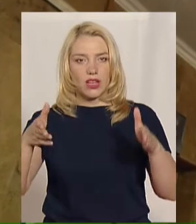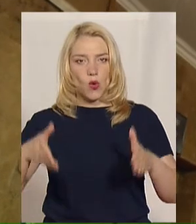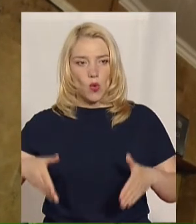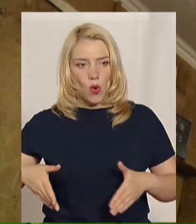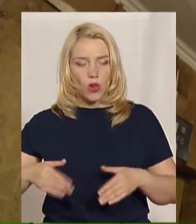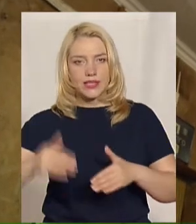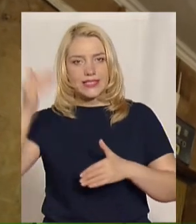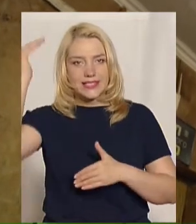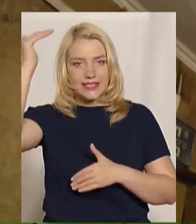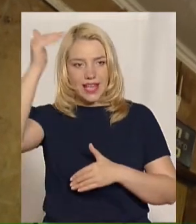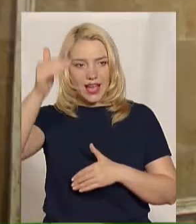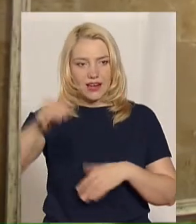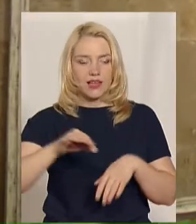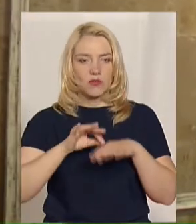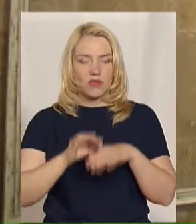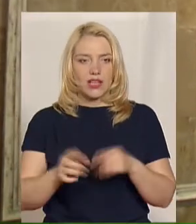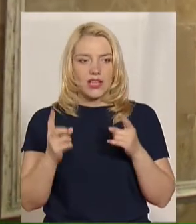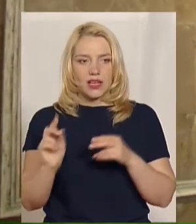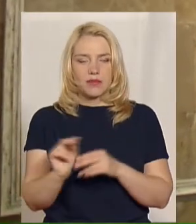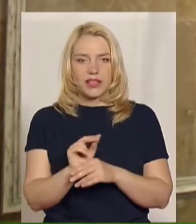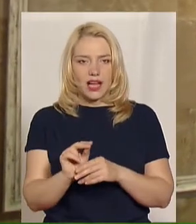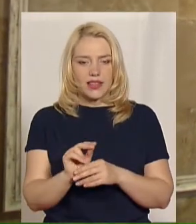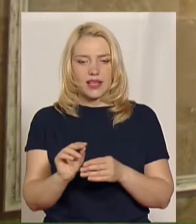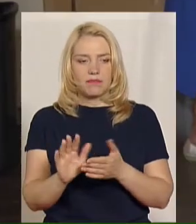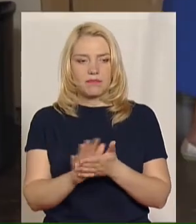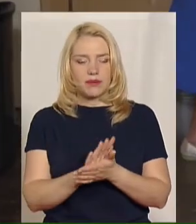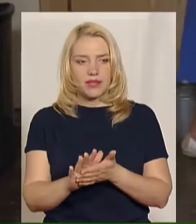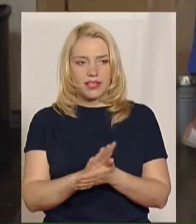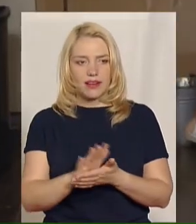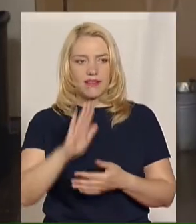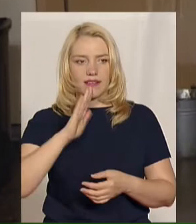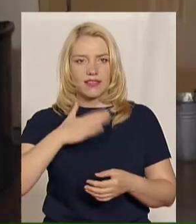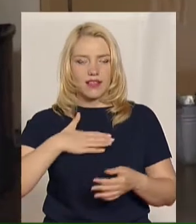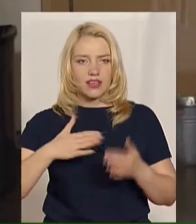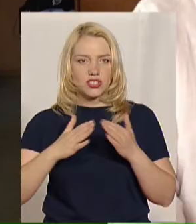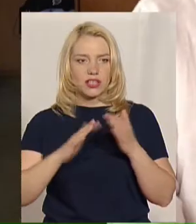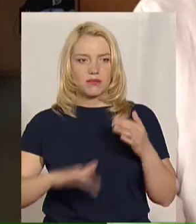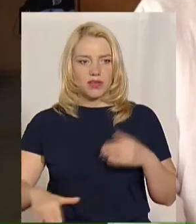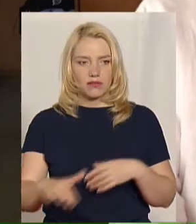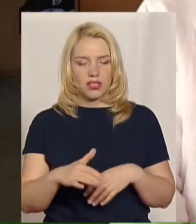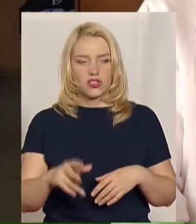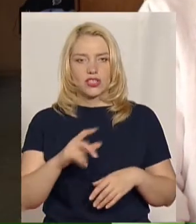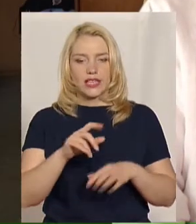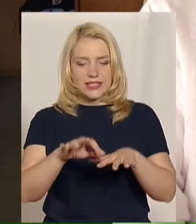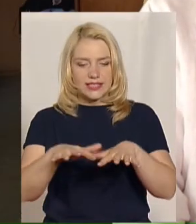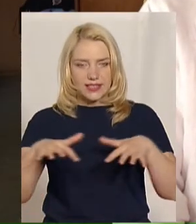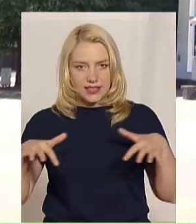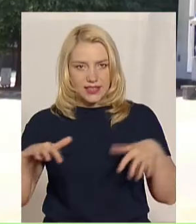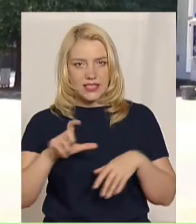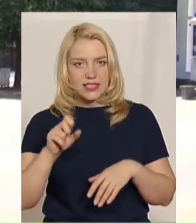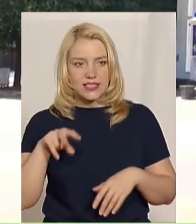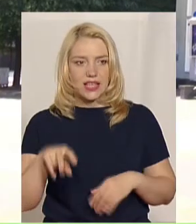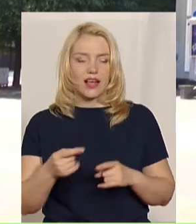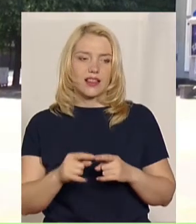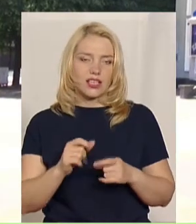стелі, провели капітальне прибирання наших приміщень, зрительних залів, також службових приміщень.